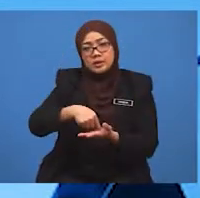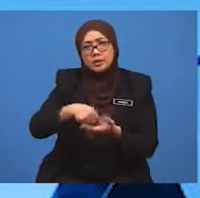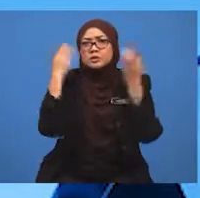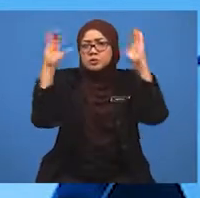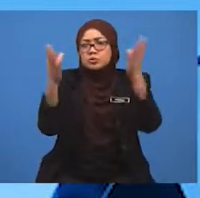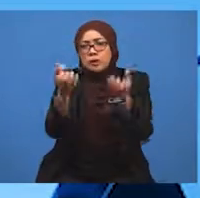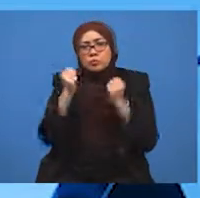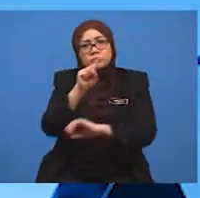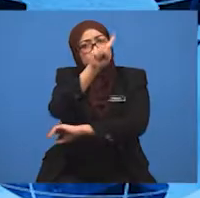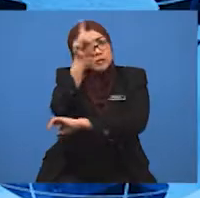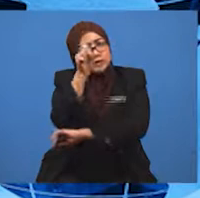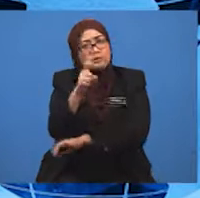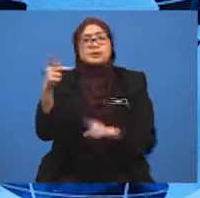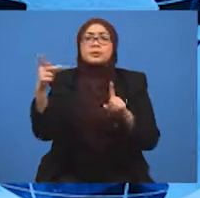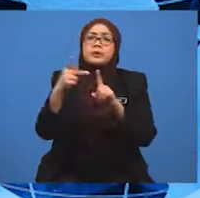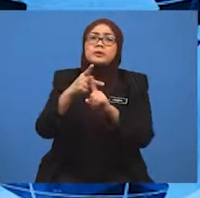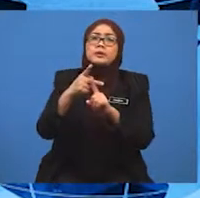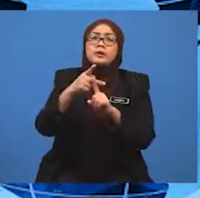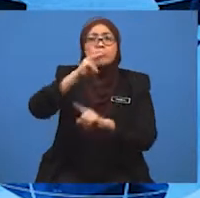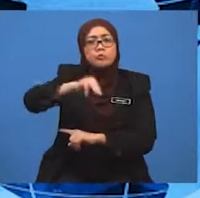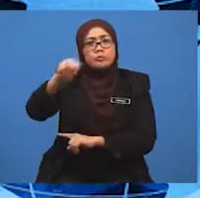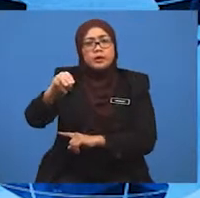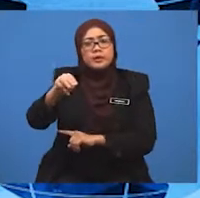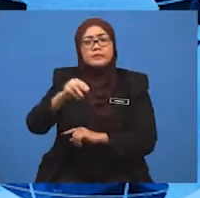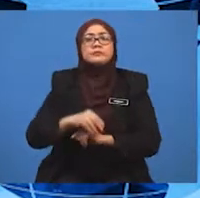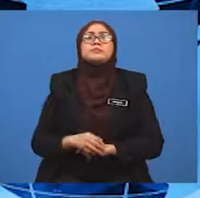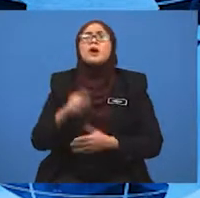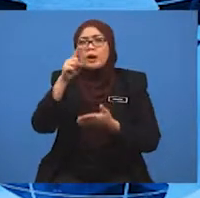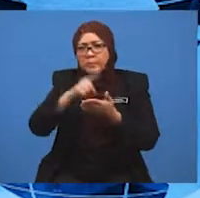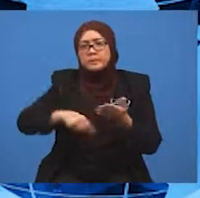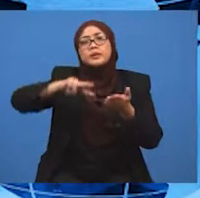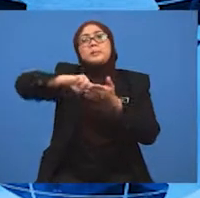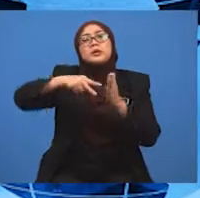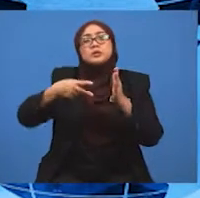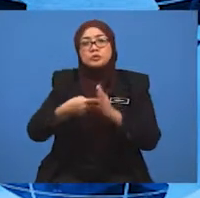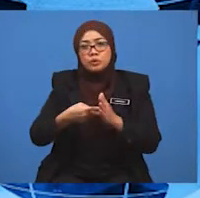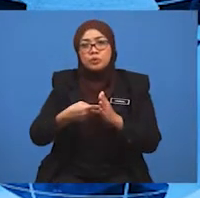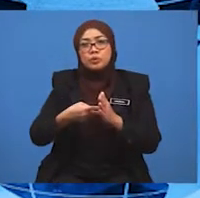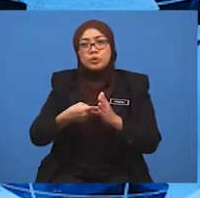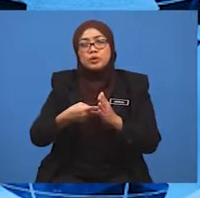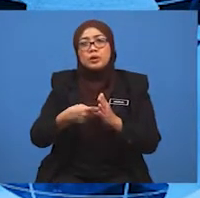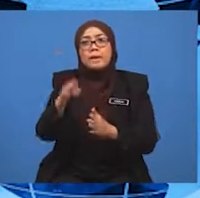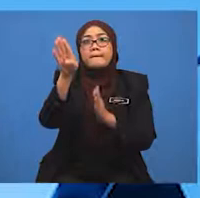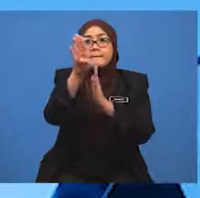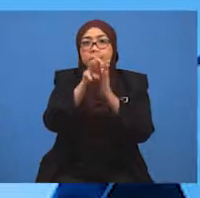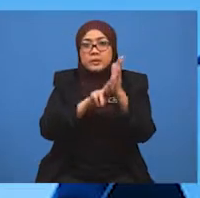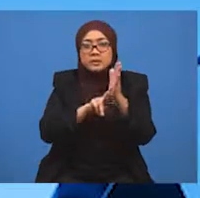murid-murid, apakah yang dimaksudkan dengan bersepadu?